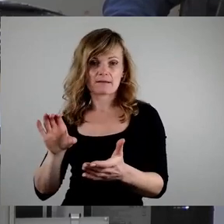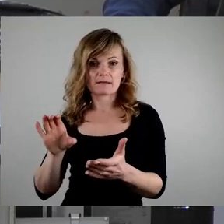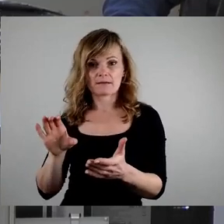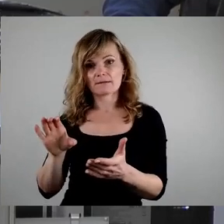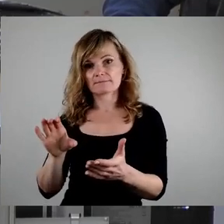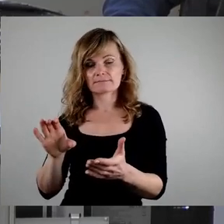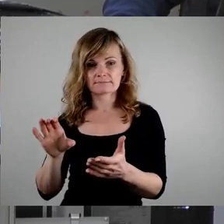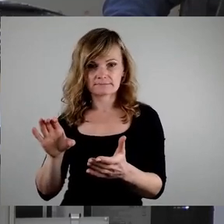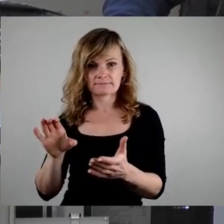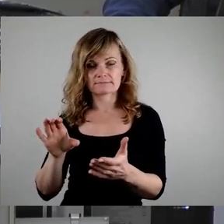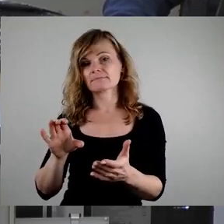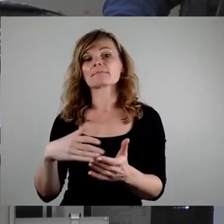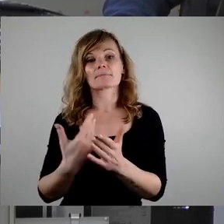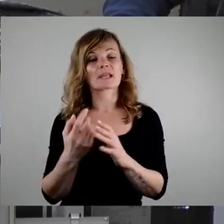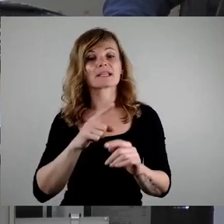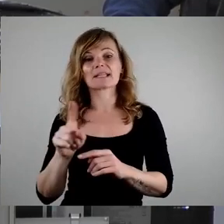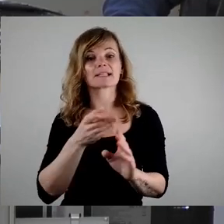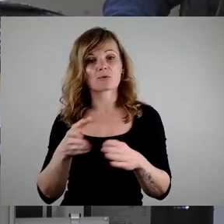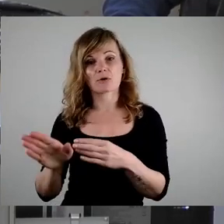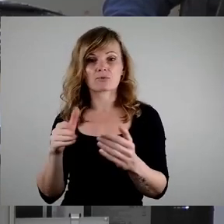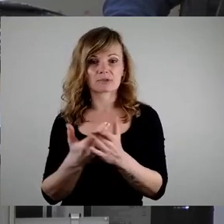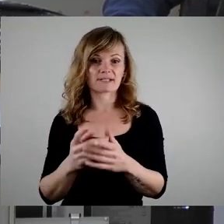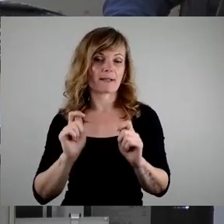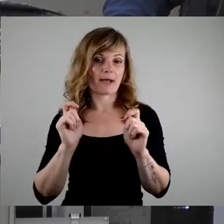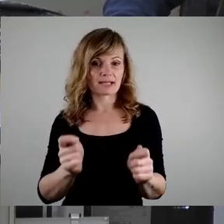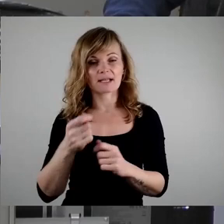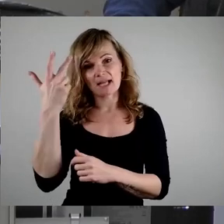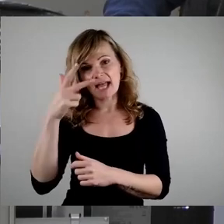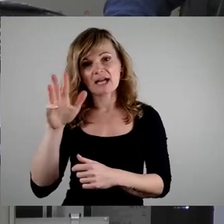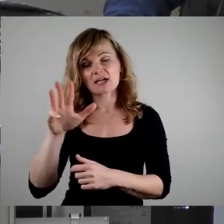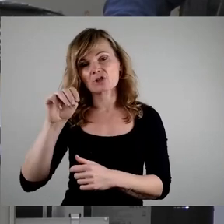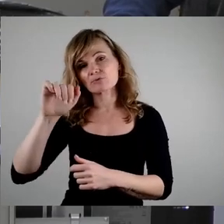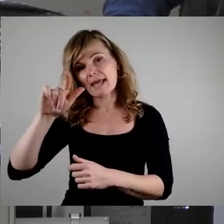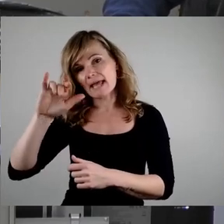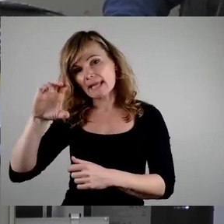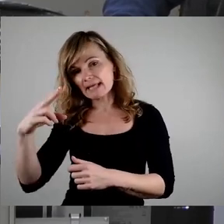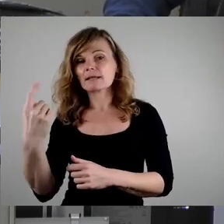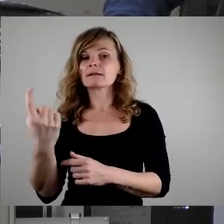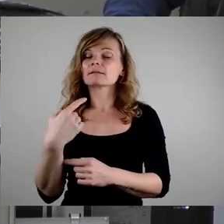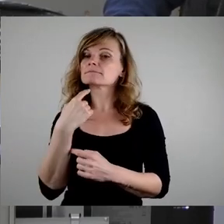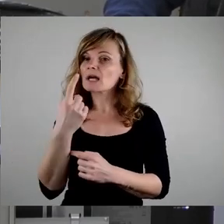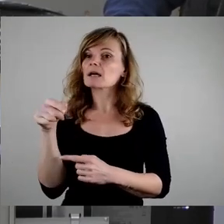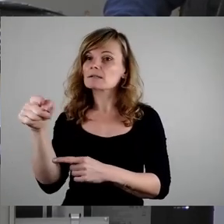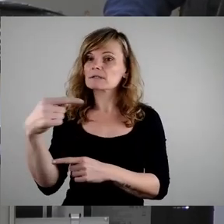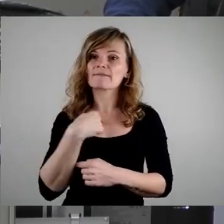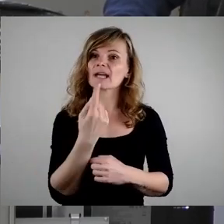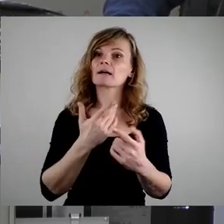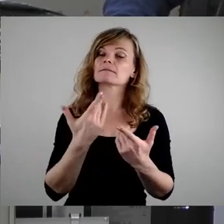wir nicht in Ordnung. Deshalb werden wir auch dem Antrag, den hier Herr Schmelich angekündigt hat, zustimmen. Wir werden den